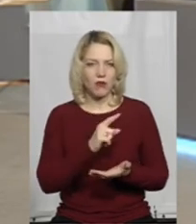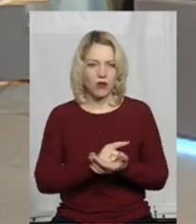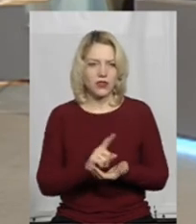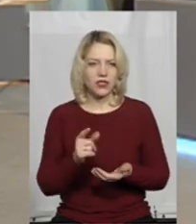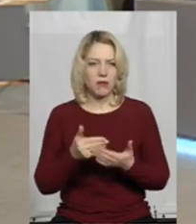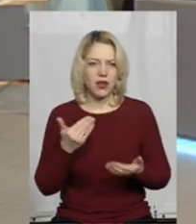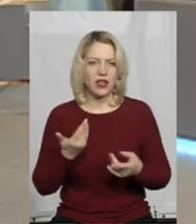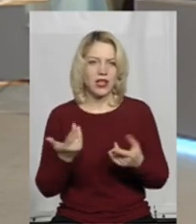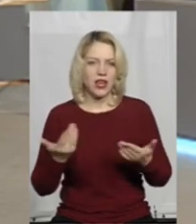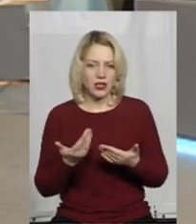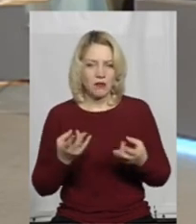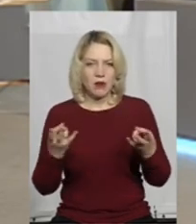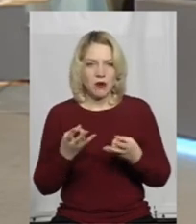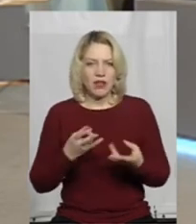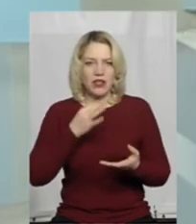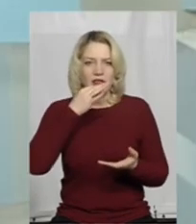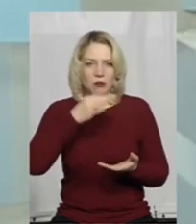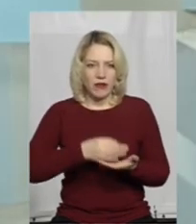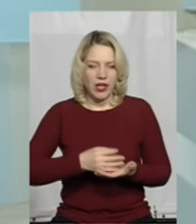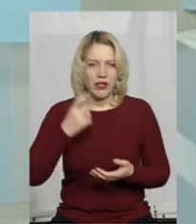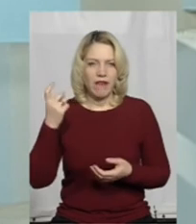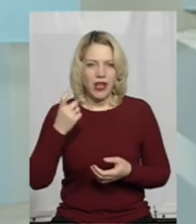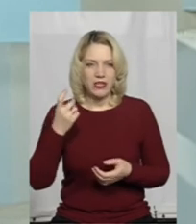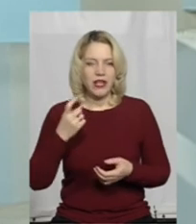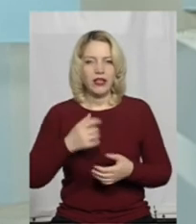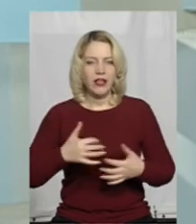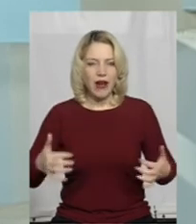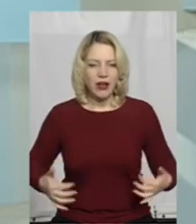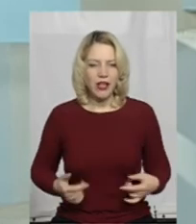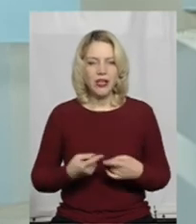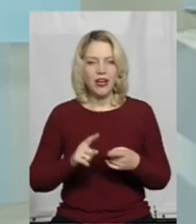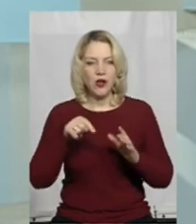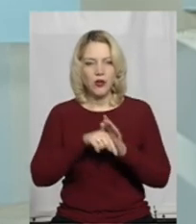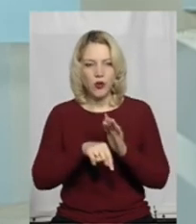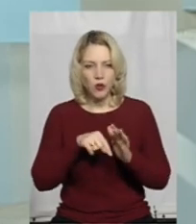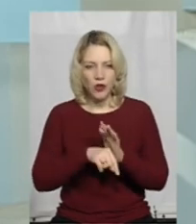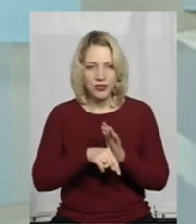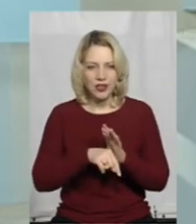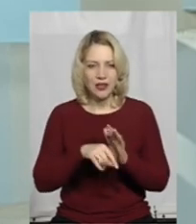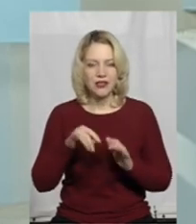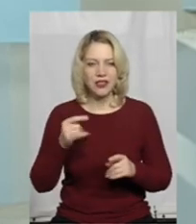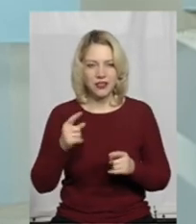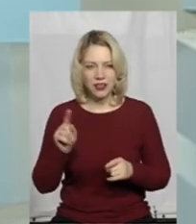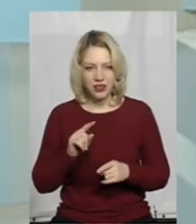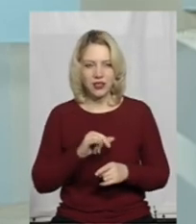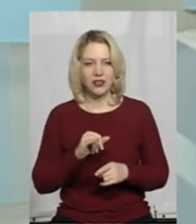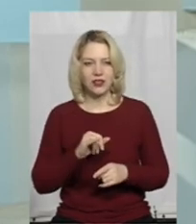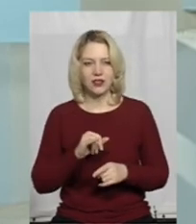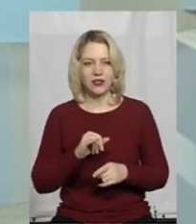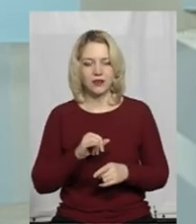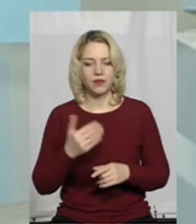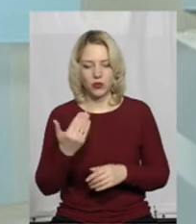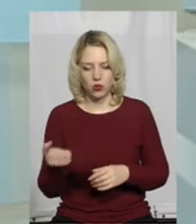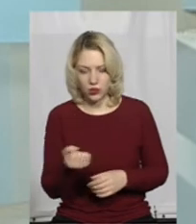перед якими має відповідати власник тварин. Це, що стосується умов годівлі, що стосується умов